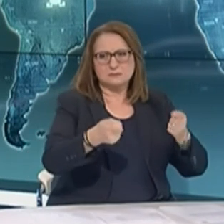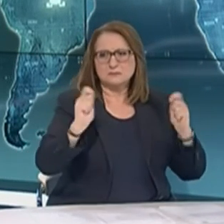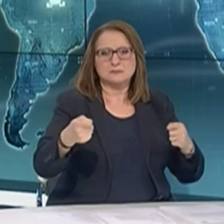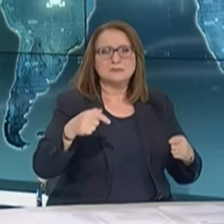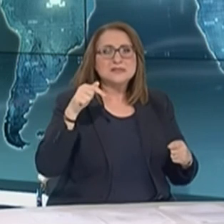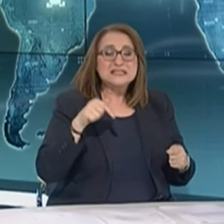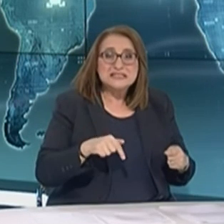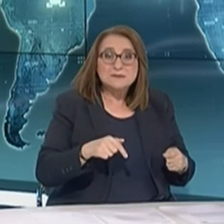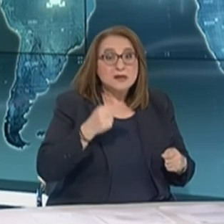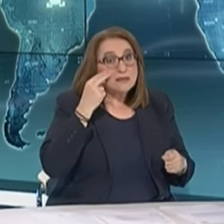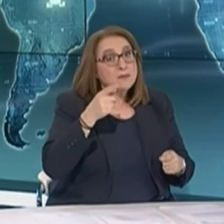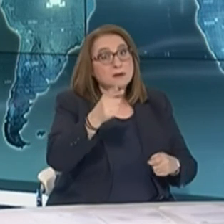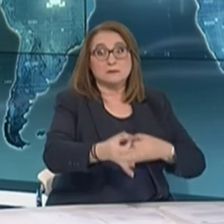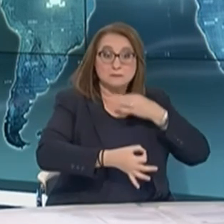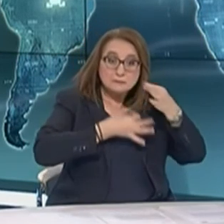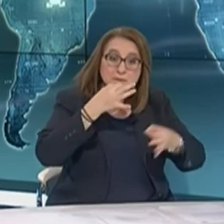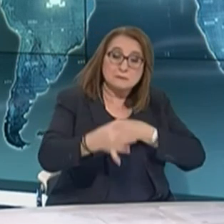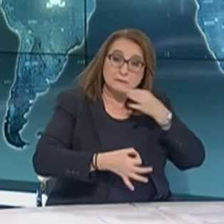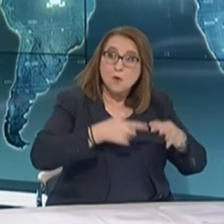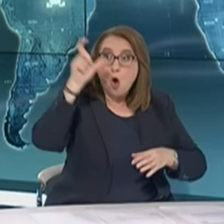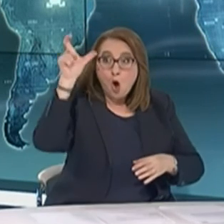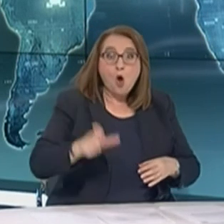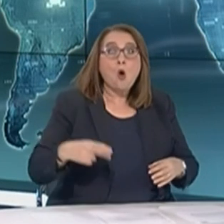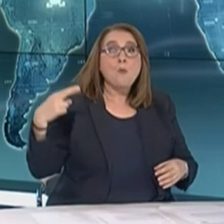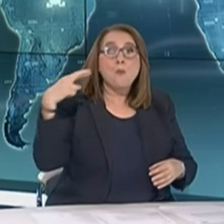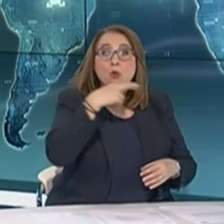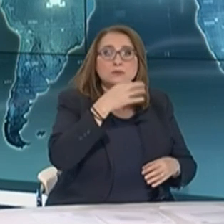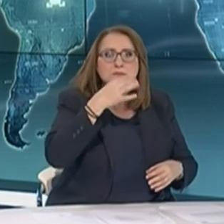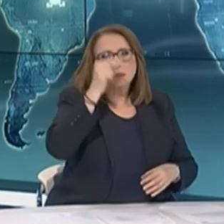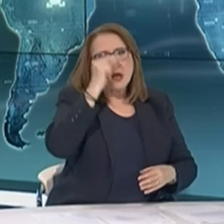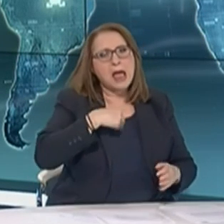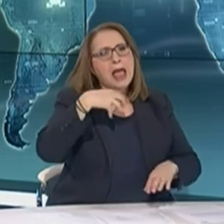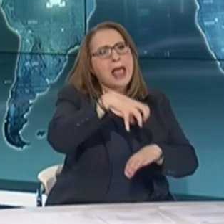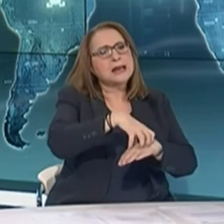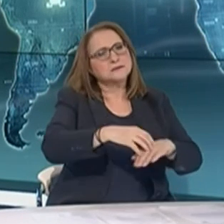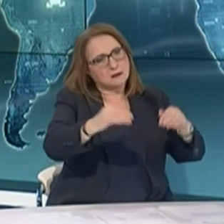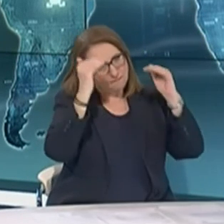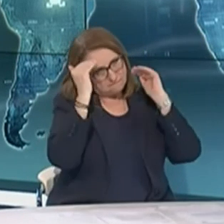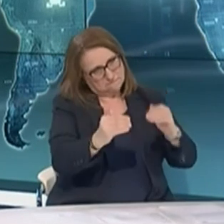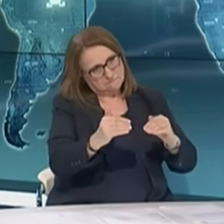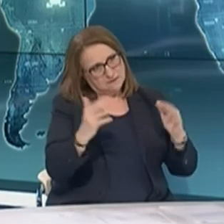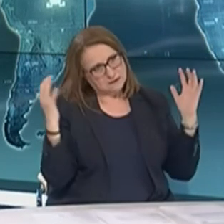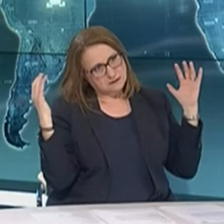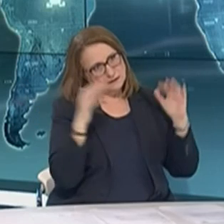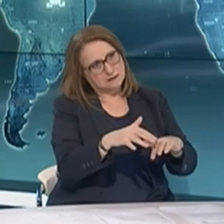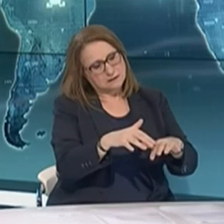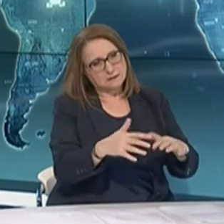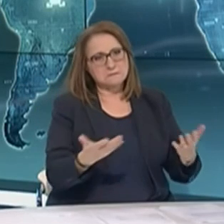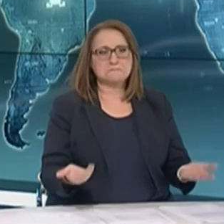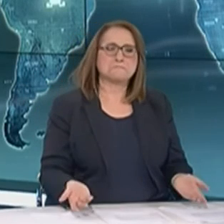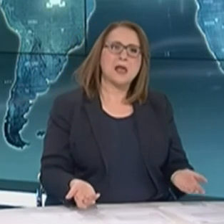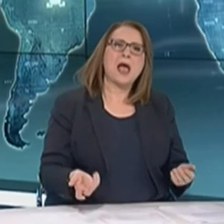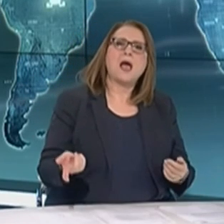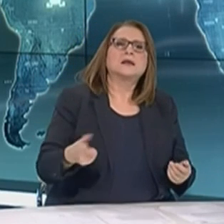παρά τις συστάσεις και του ίδου του Ποδημιουργού, συγχροντισμός της Εκκλησίας. Άβροι συνέχεται η Ιερά Σύνοδος. Πρέπει το μήνυμά σας, όσο στους πιστούς,